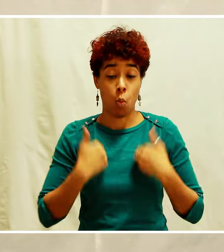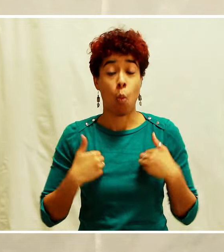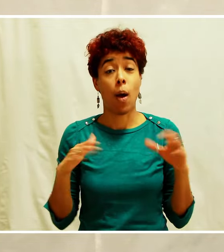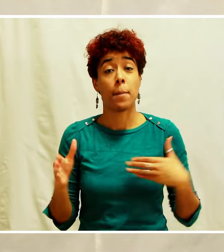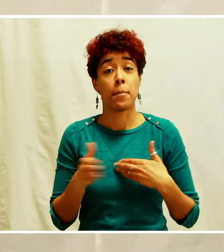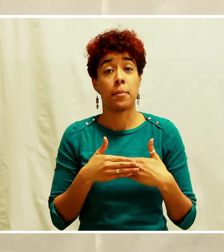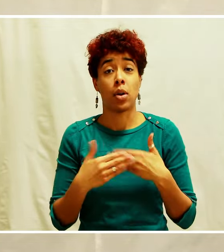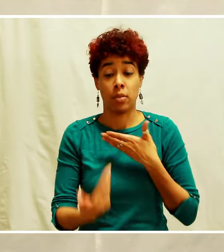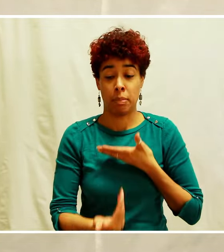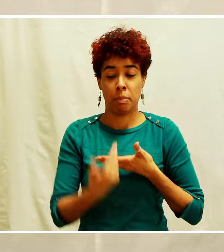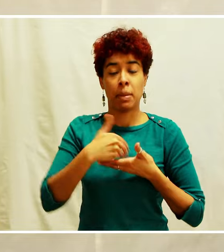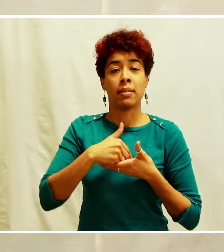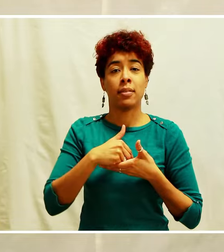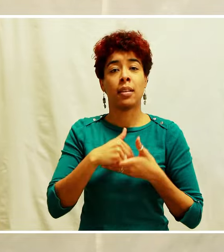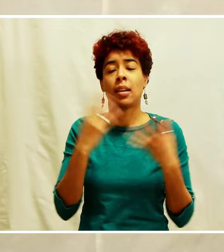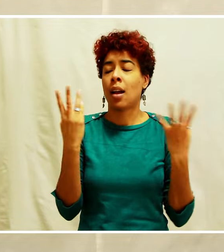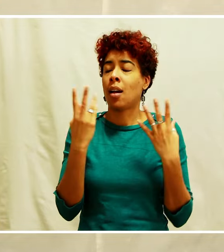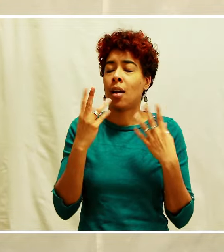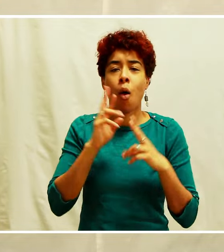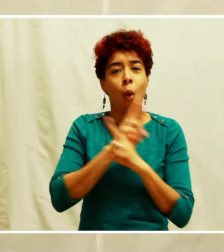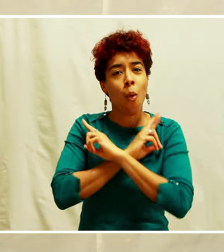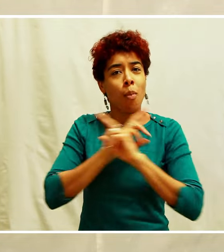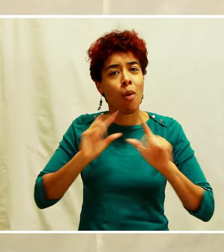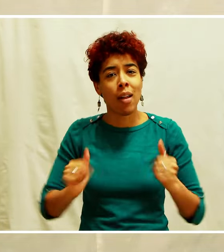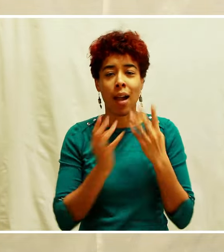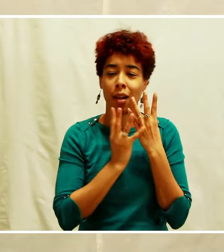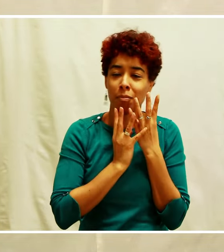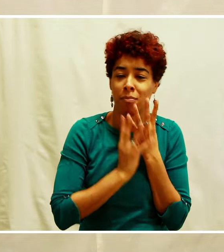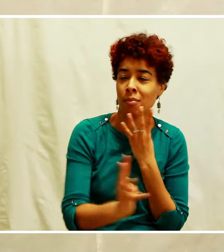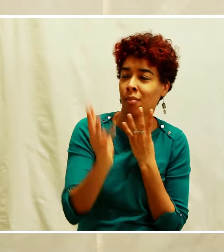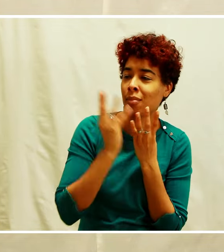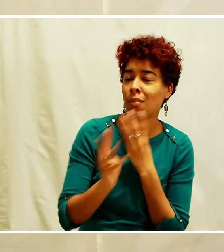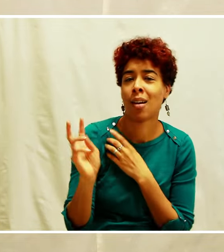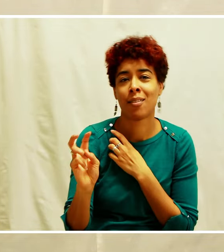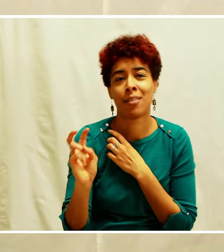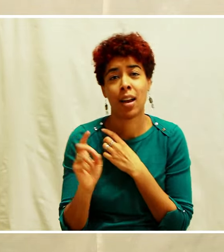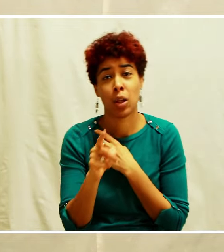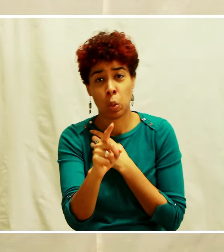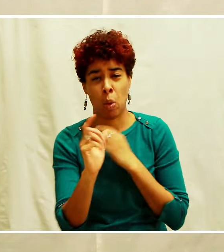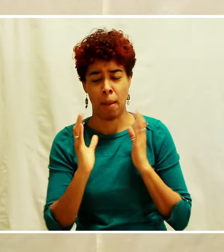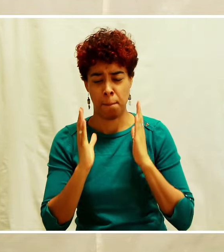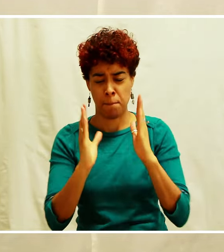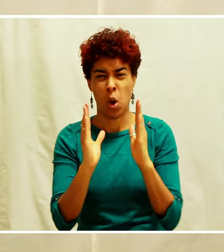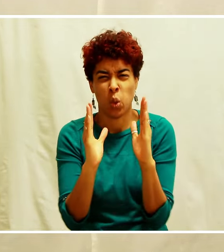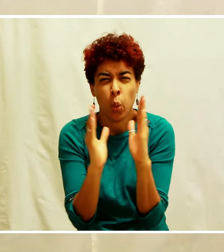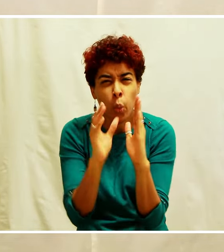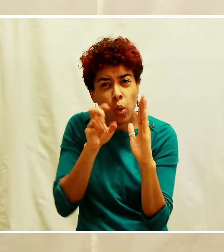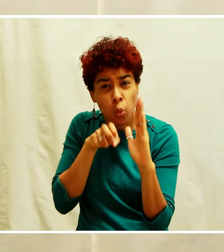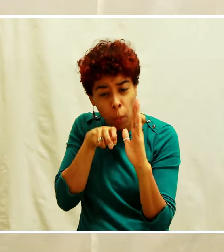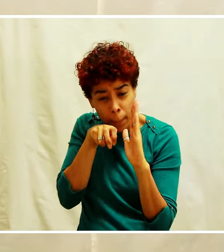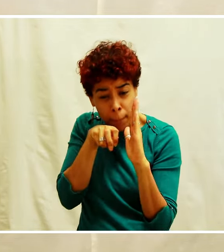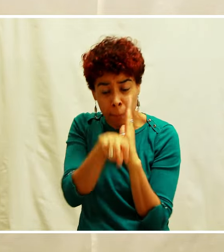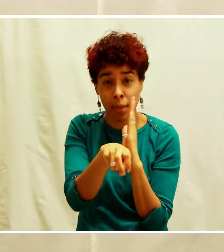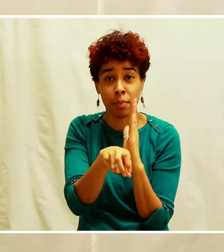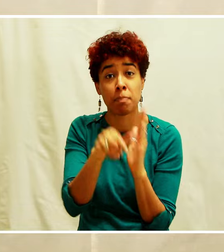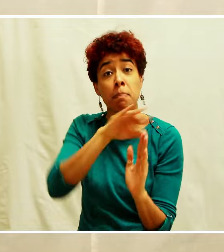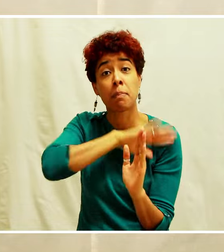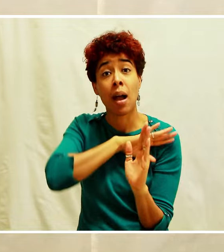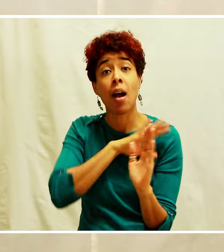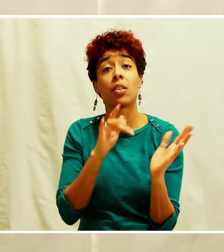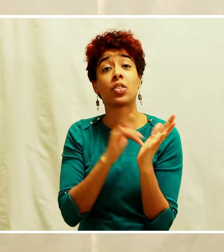trouver des pâturages. Tu es entré par la porte étroite, par Jésus-Christ, qui a payé le prix pour ta vie.